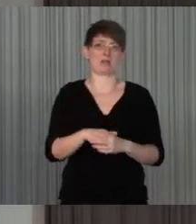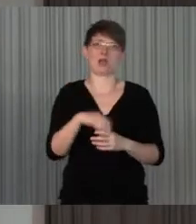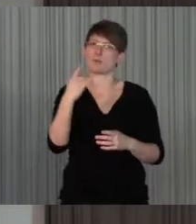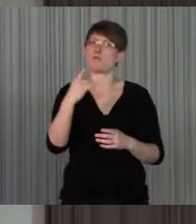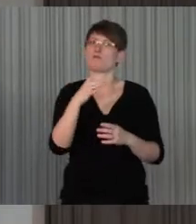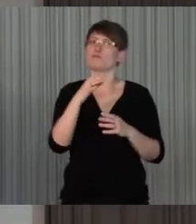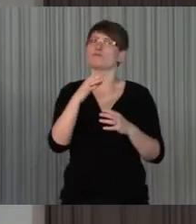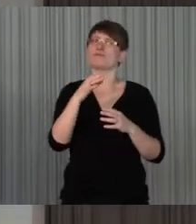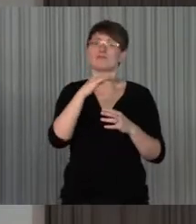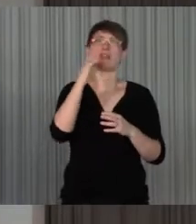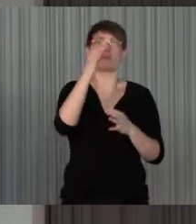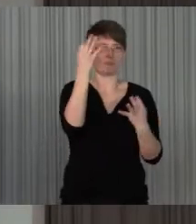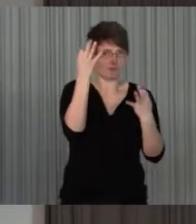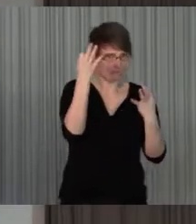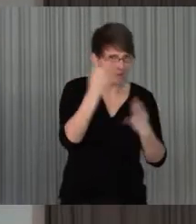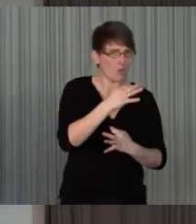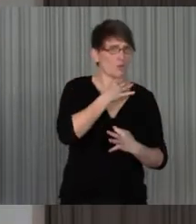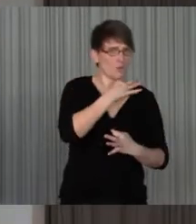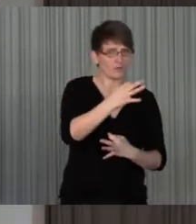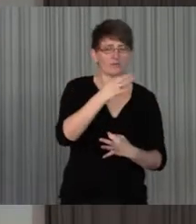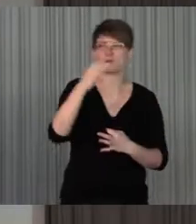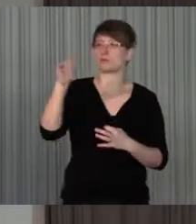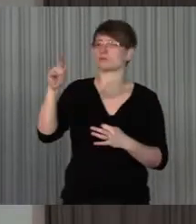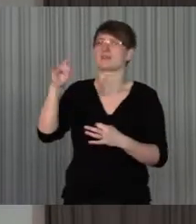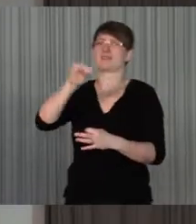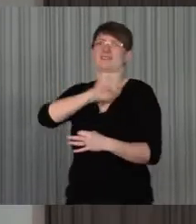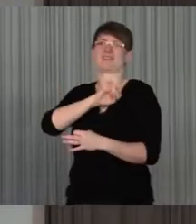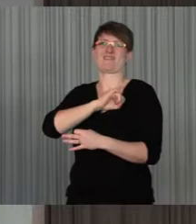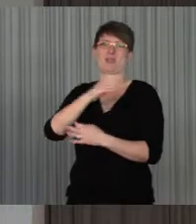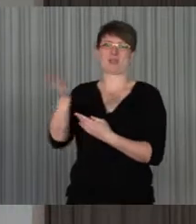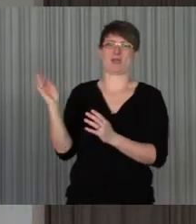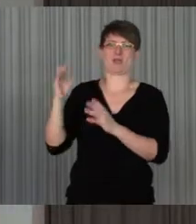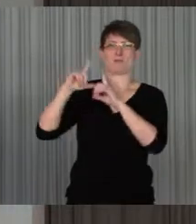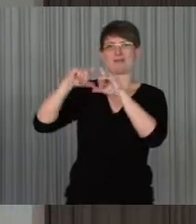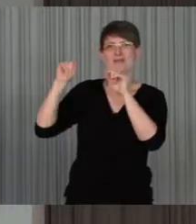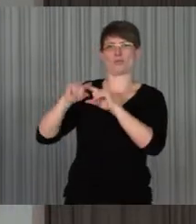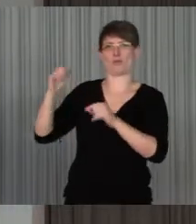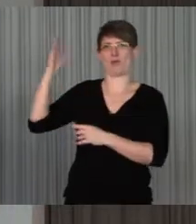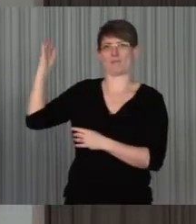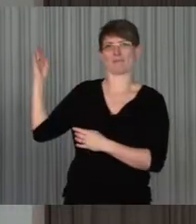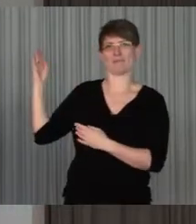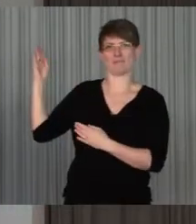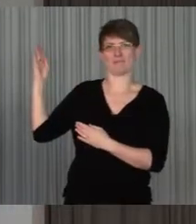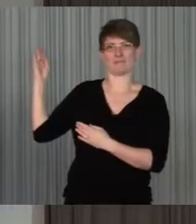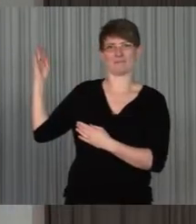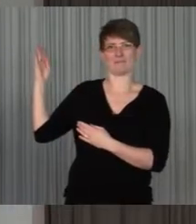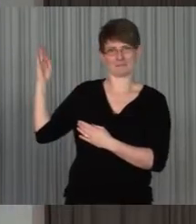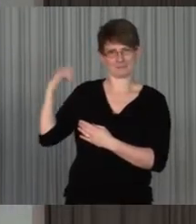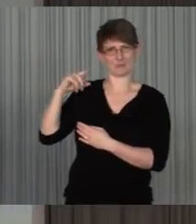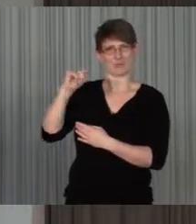an die Wind. Für wen kann man ja auf diesem Petrogramm sehen, dass das immer mehr etwas bringt.